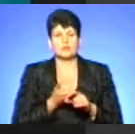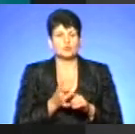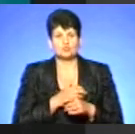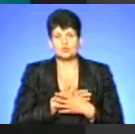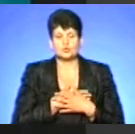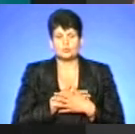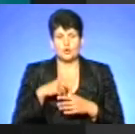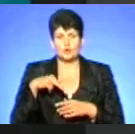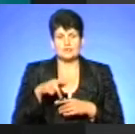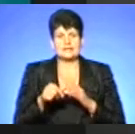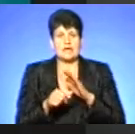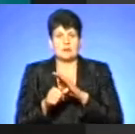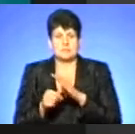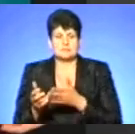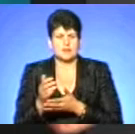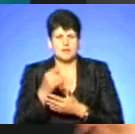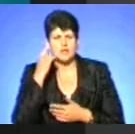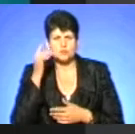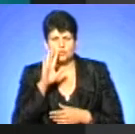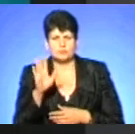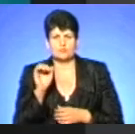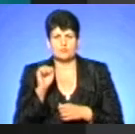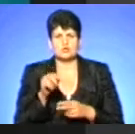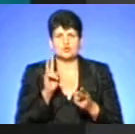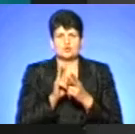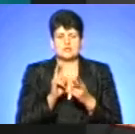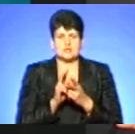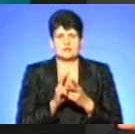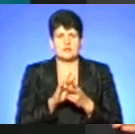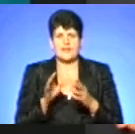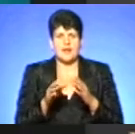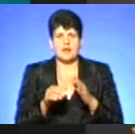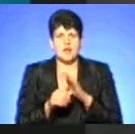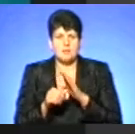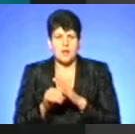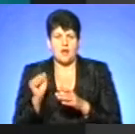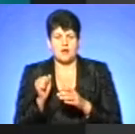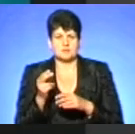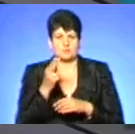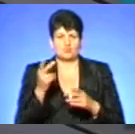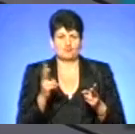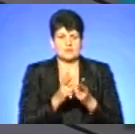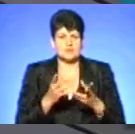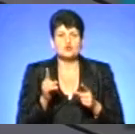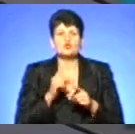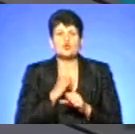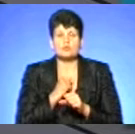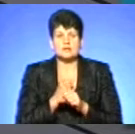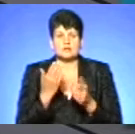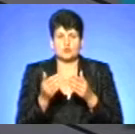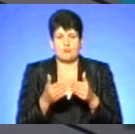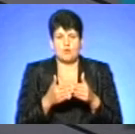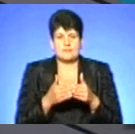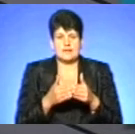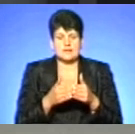робити, якщо поблизу відстані метра двох? Для прикладу, вас помітила змія. Ми ще не розрізнили, чи це вузь, чи це змія, але